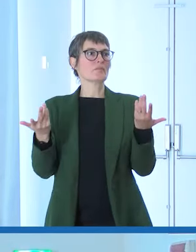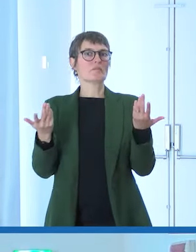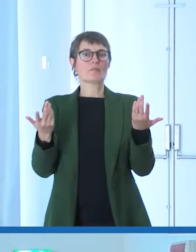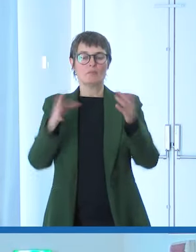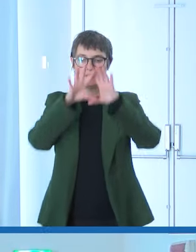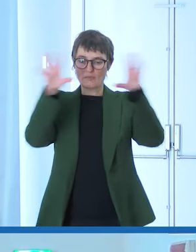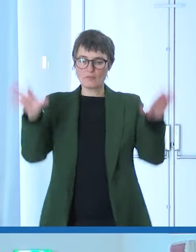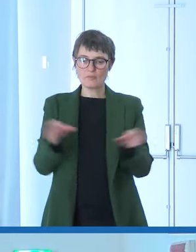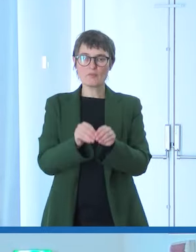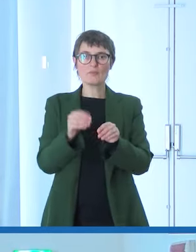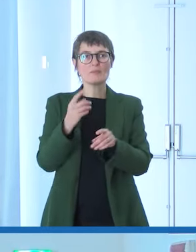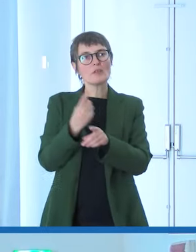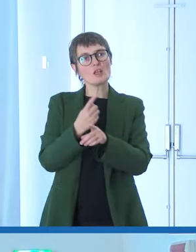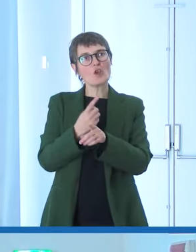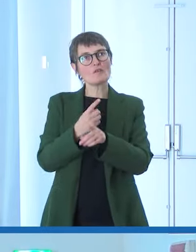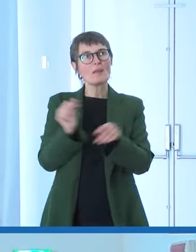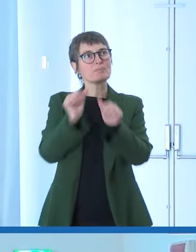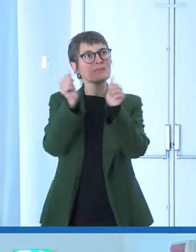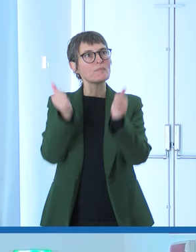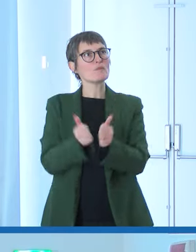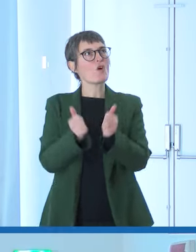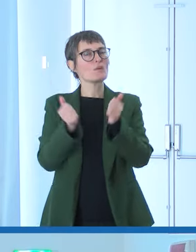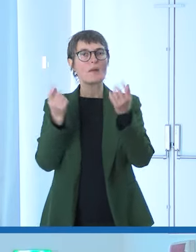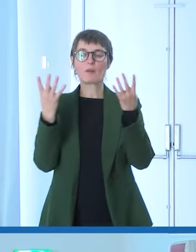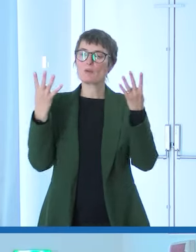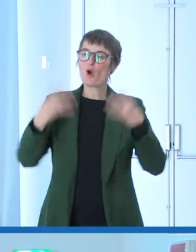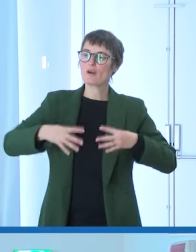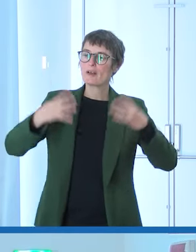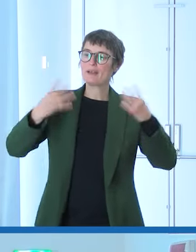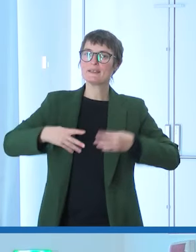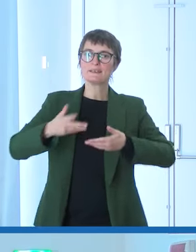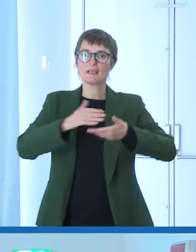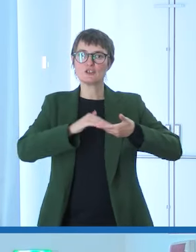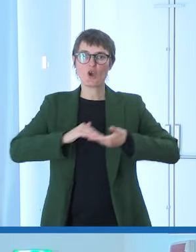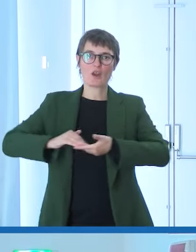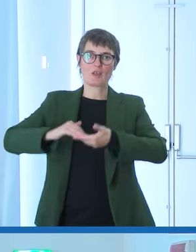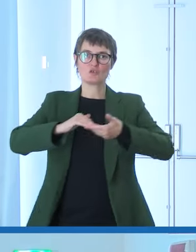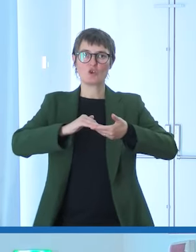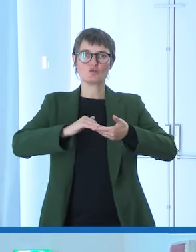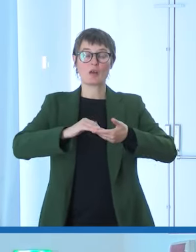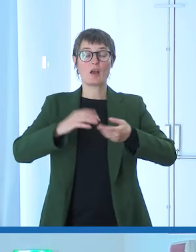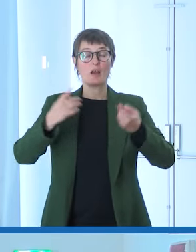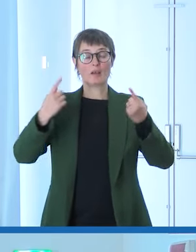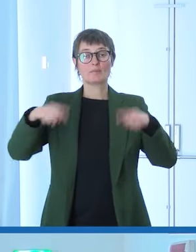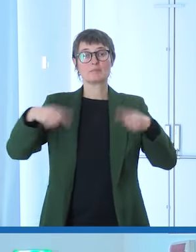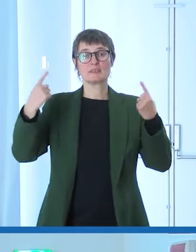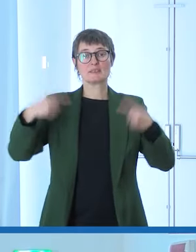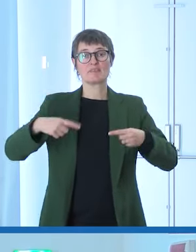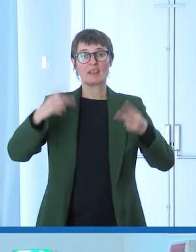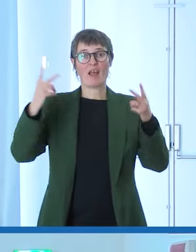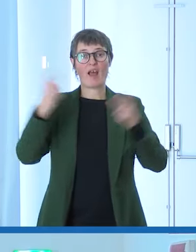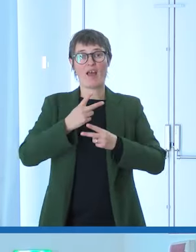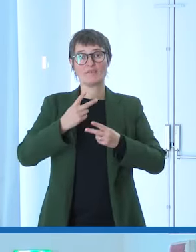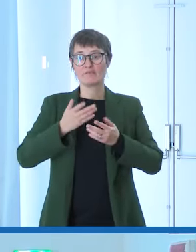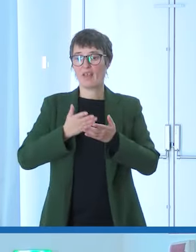organizziamo tutte le fasi della nostra organizzazione sociale e la viva sfida dei prossimi anni, che non